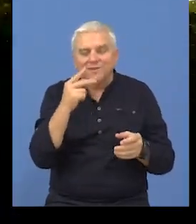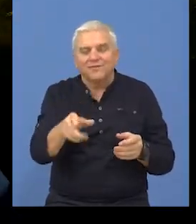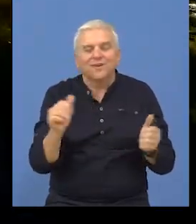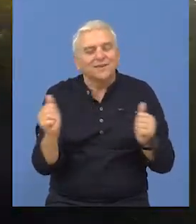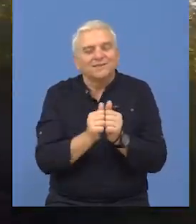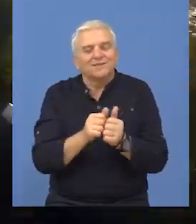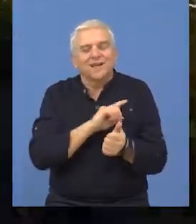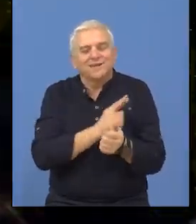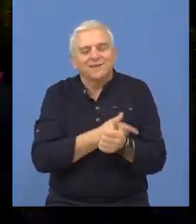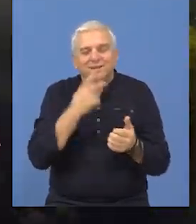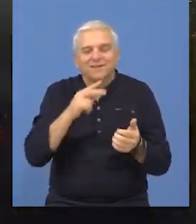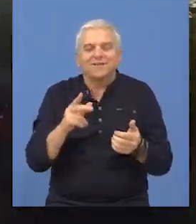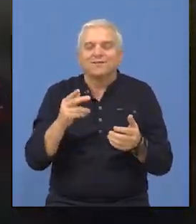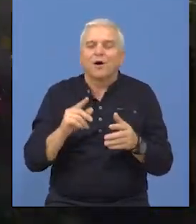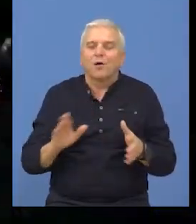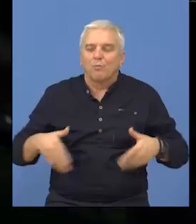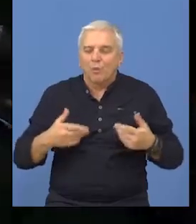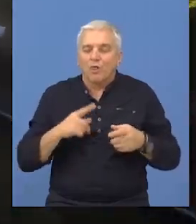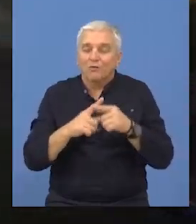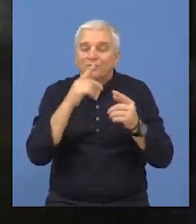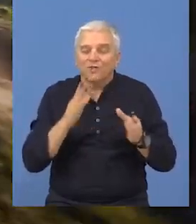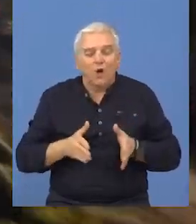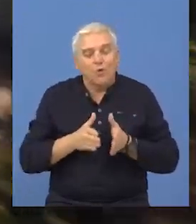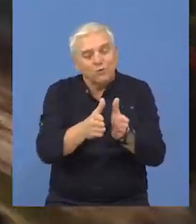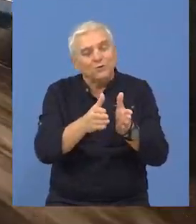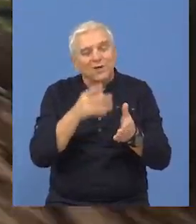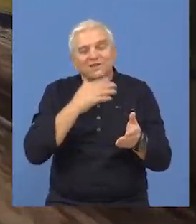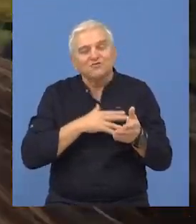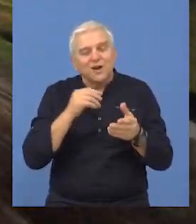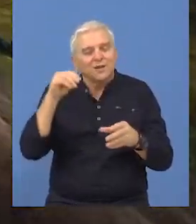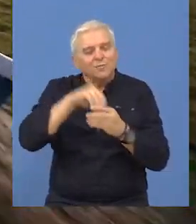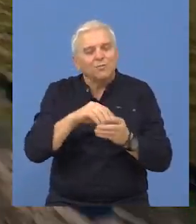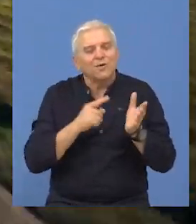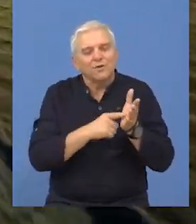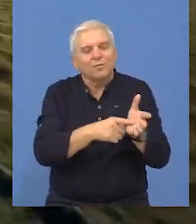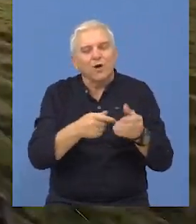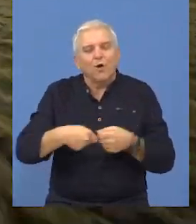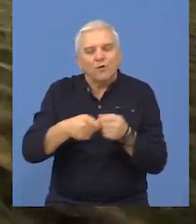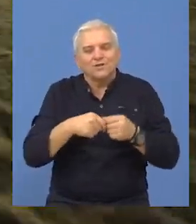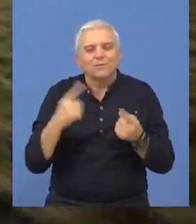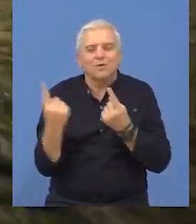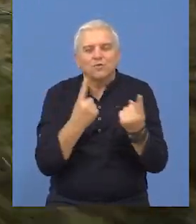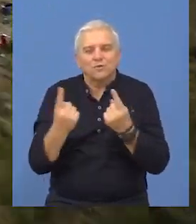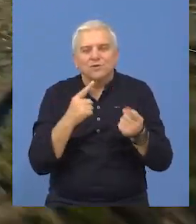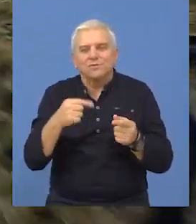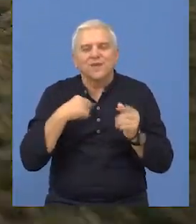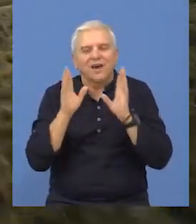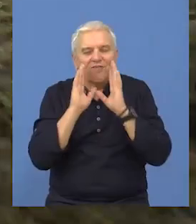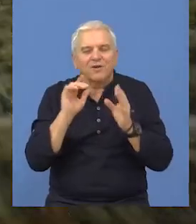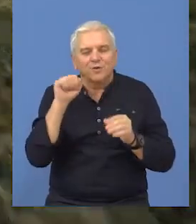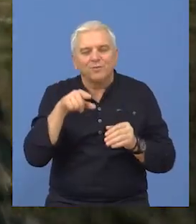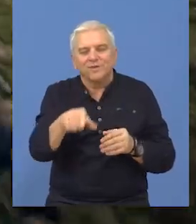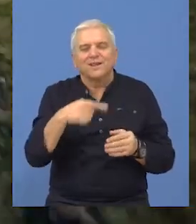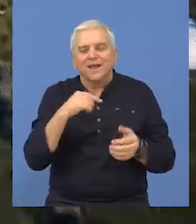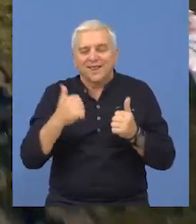tu svoje zajedničke motive nekako kanališu i upravo u ovako organizovanim uslovima. Ja